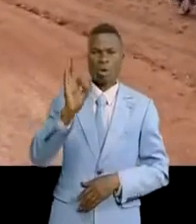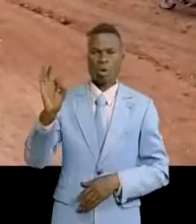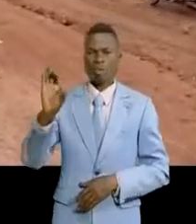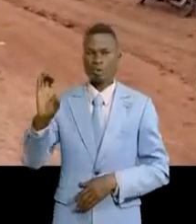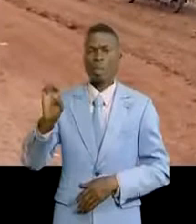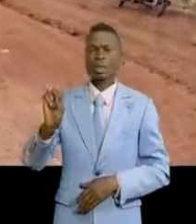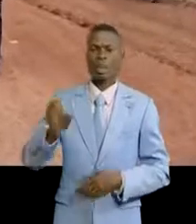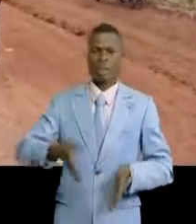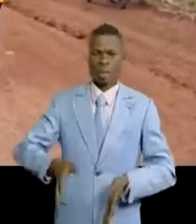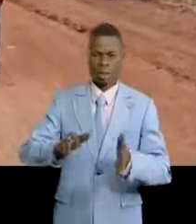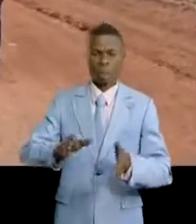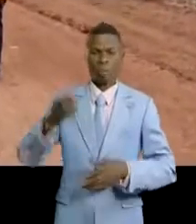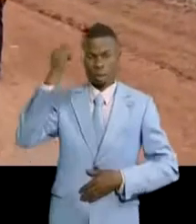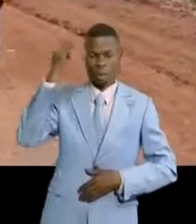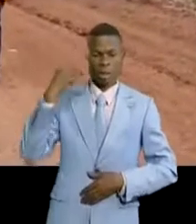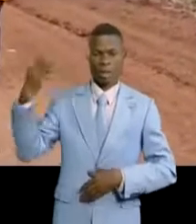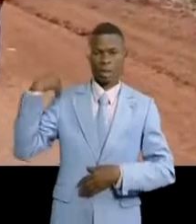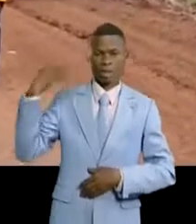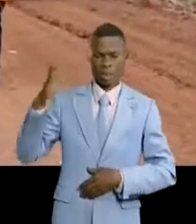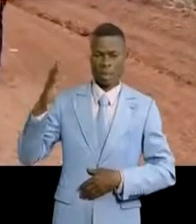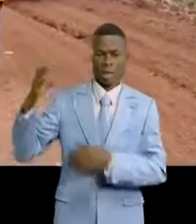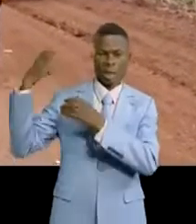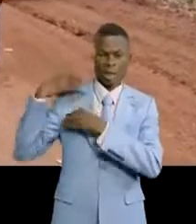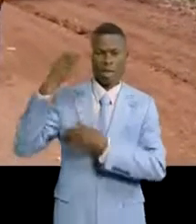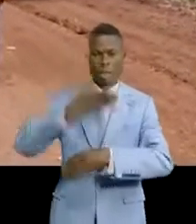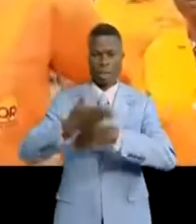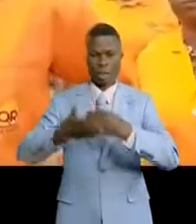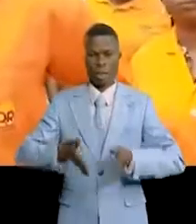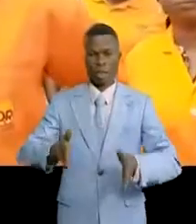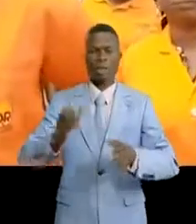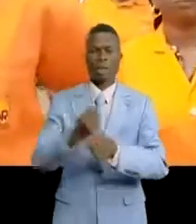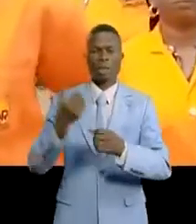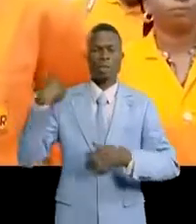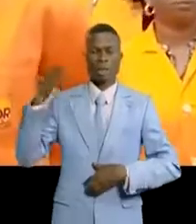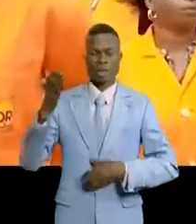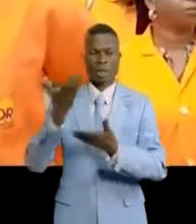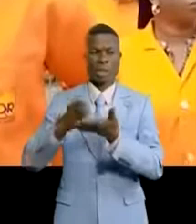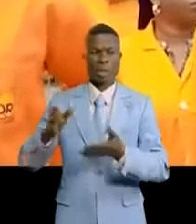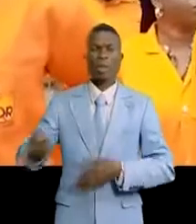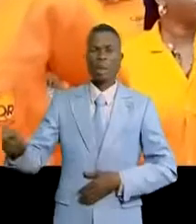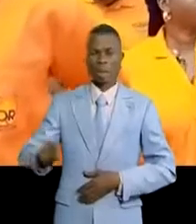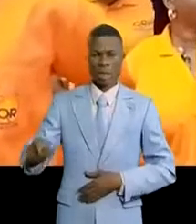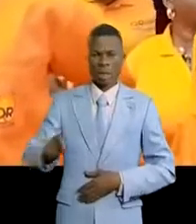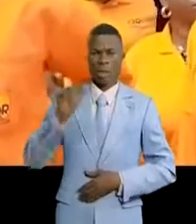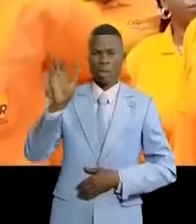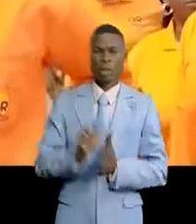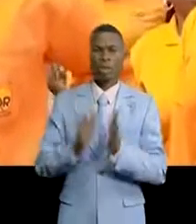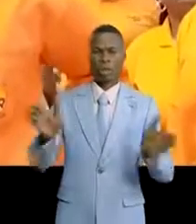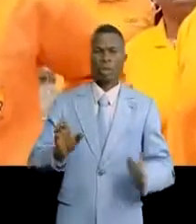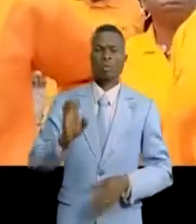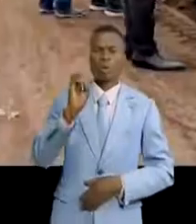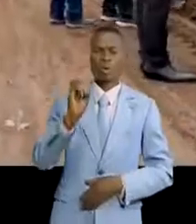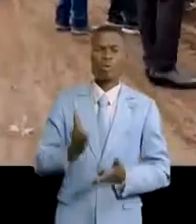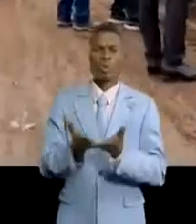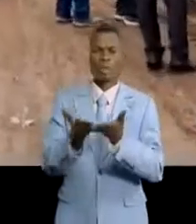de la délégation du ministre d'Etat en charge des infrastructures et travaux publics. Dans cette partie du territoire national, le directeur général de l'office de route